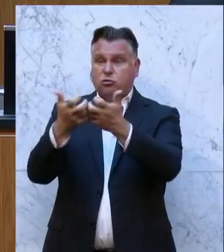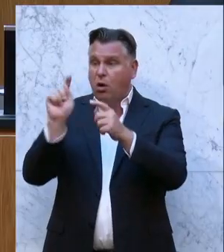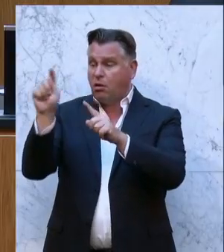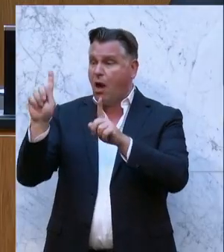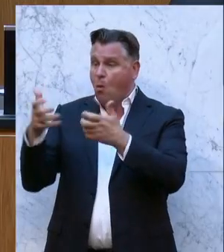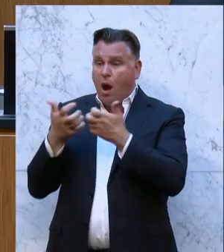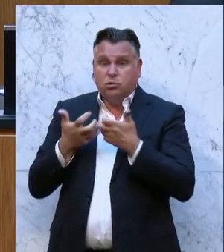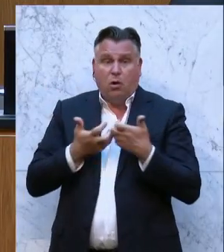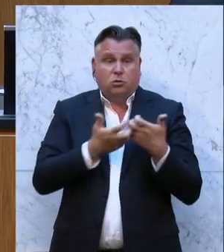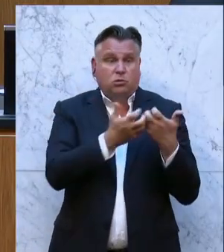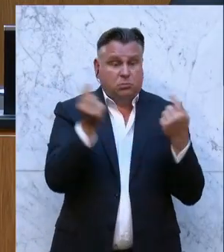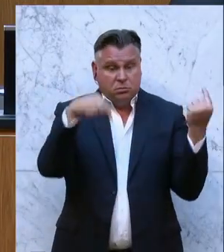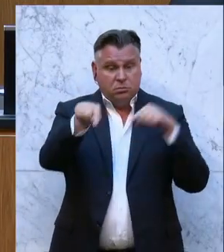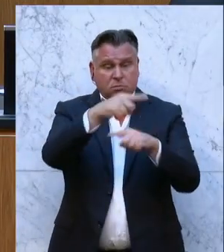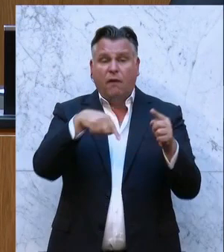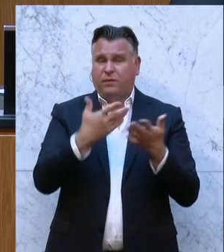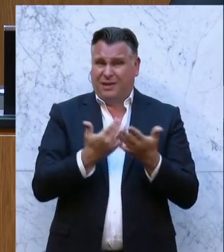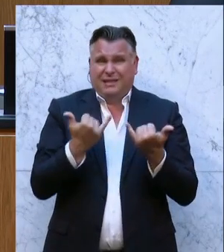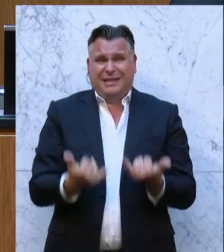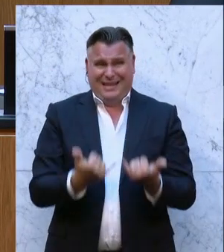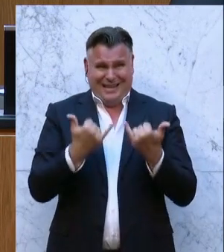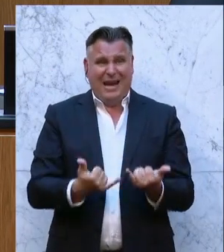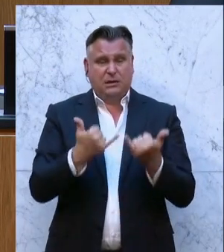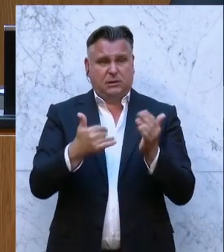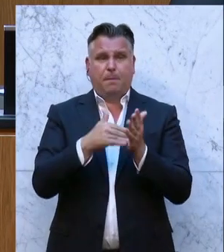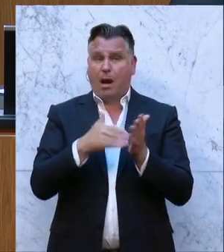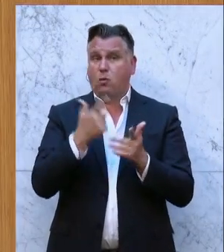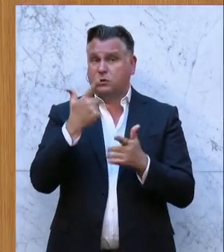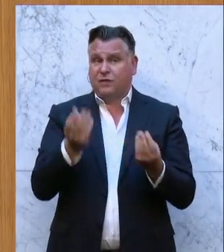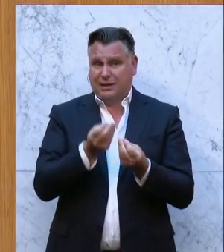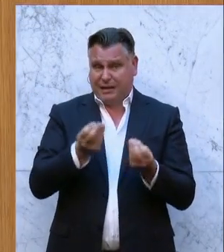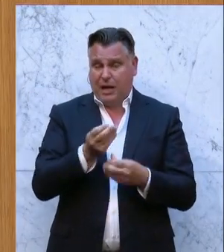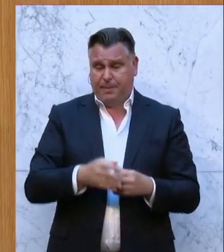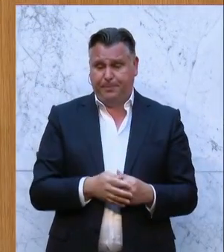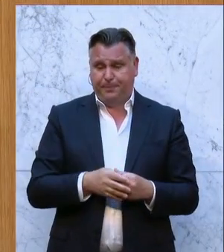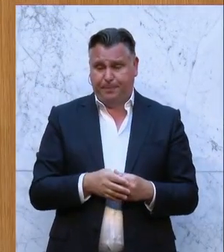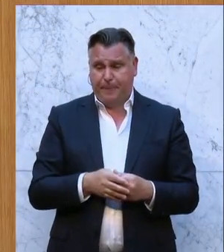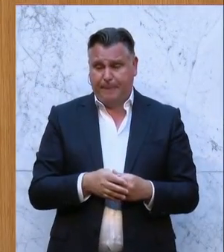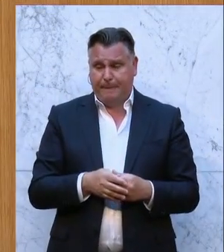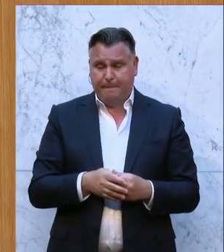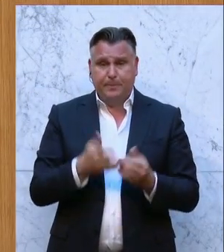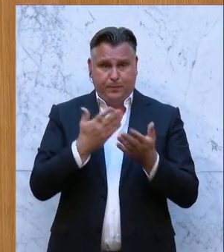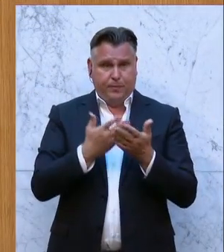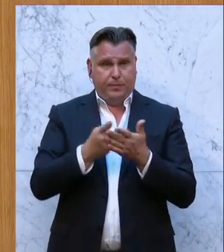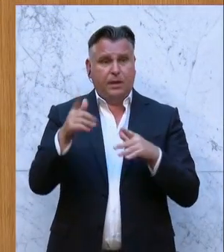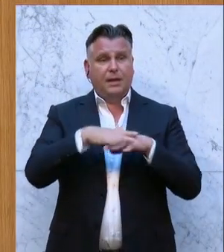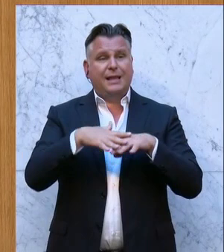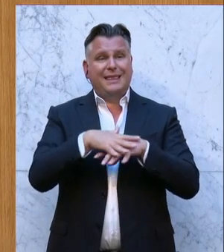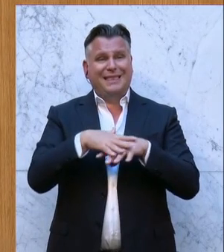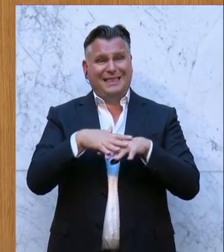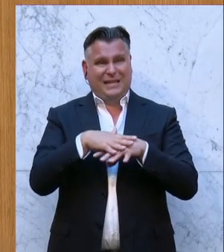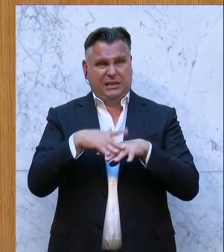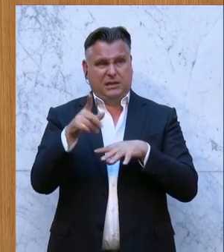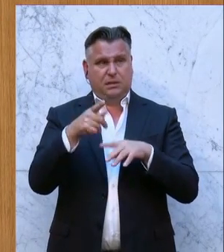jetzt gebraucht wird, geschätzte Damen und Herren, was jetzt gebraucht wird, sind zwei Dinge. Zum einen den Entschluss der Netzbetreiber,